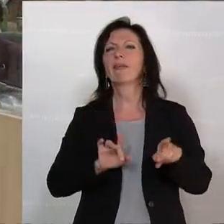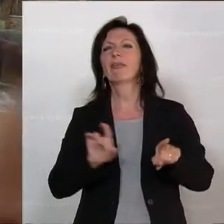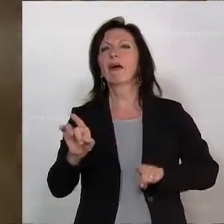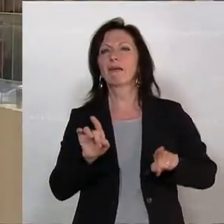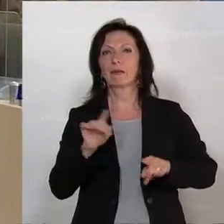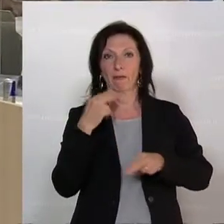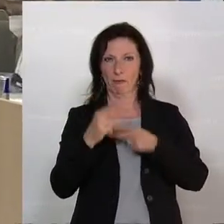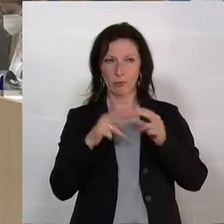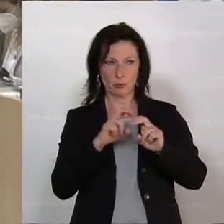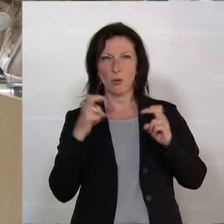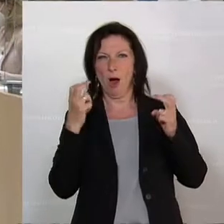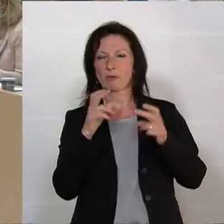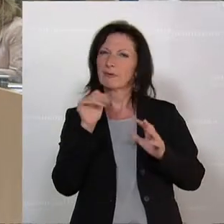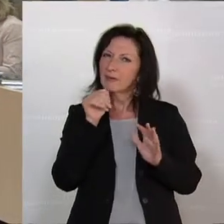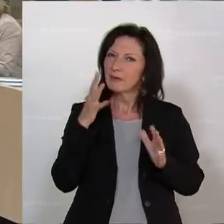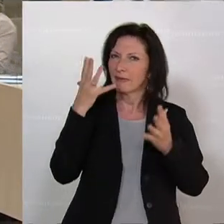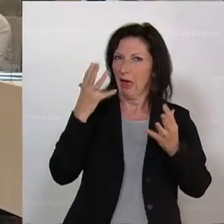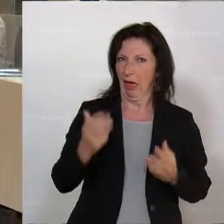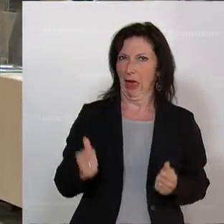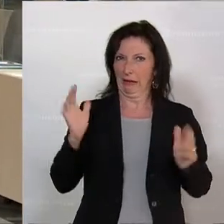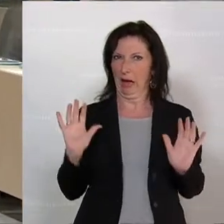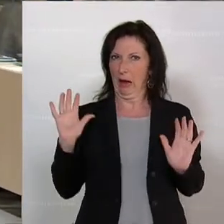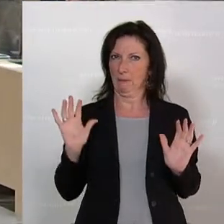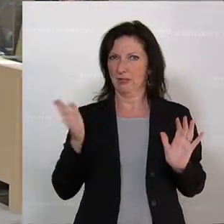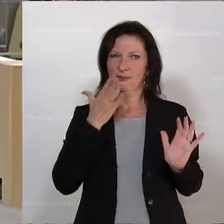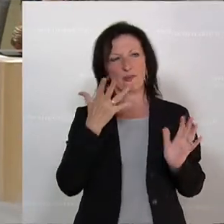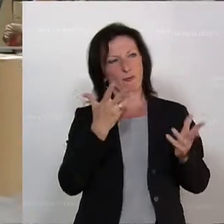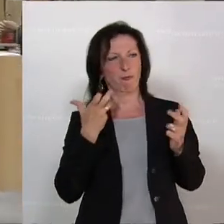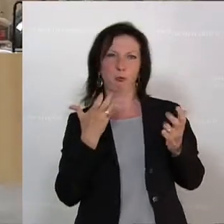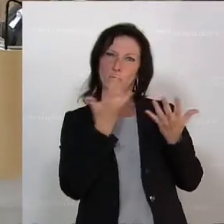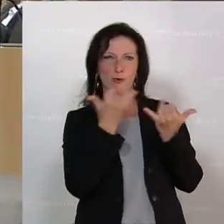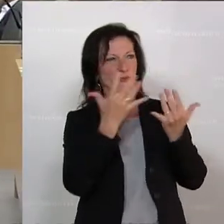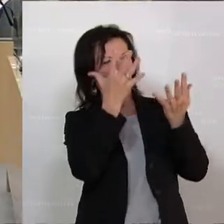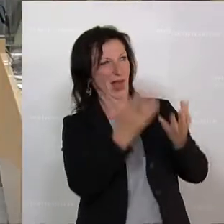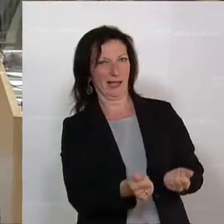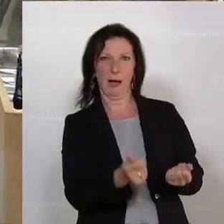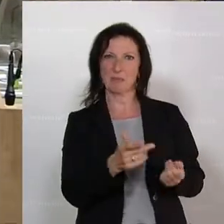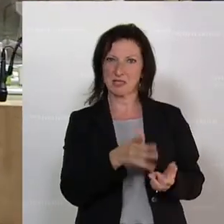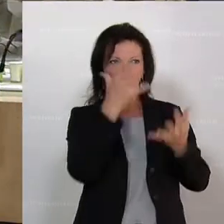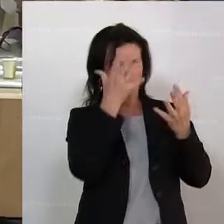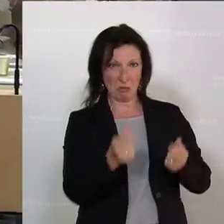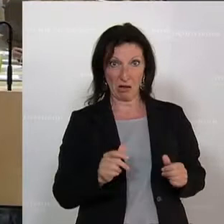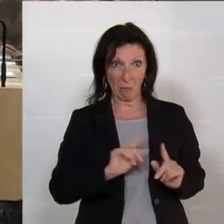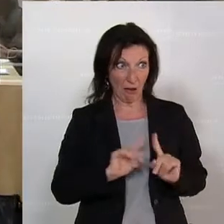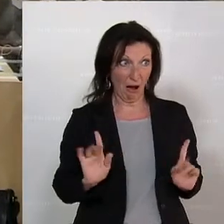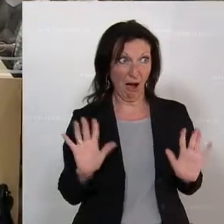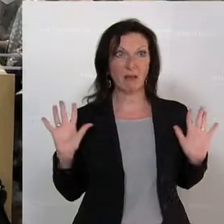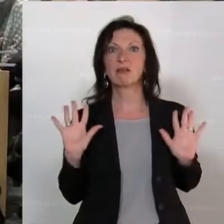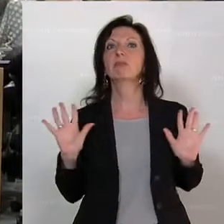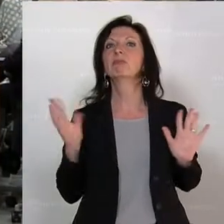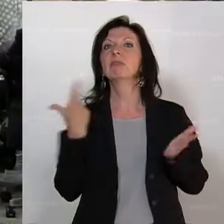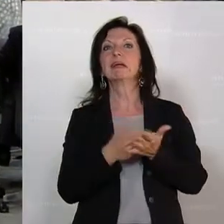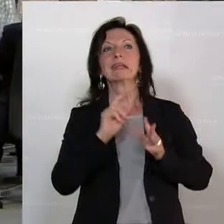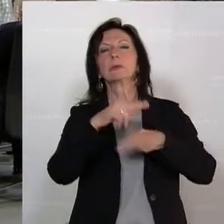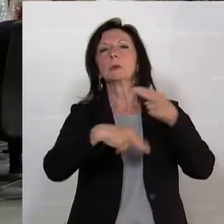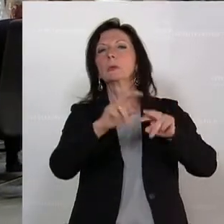Untersuchungsausschuss nicht die Ergebnisse, die man gerne liefert haben möchte, nicht bekommt, dann wird er schlecht gemacht. Und genauso wie